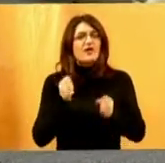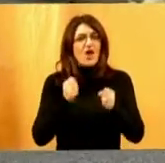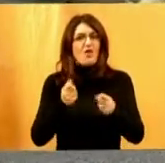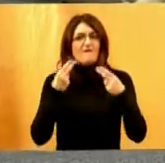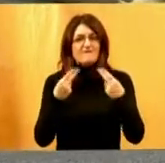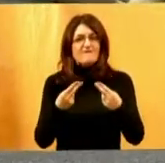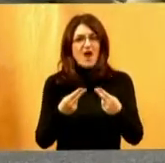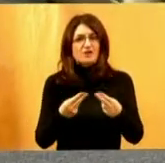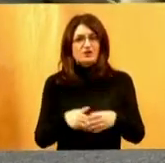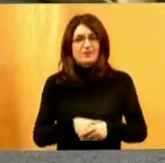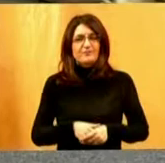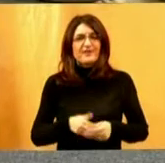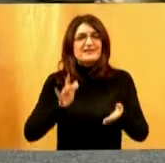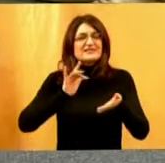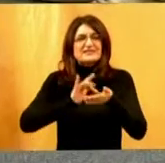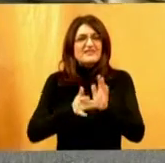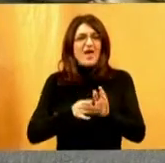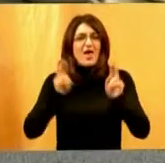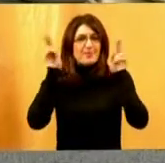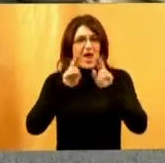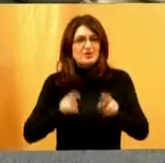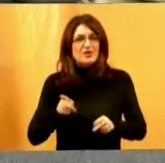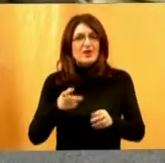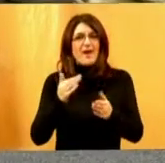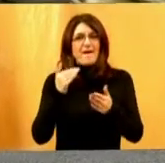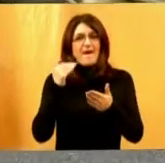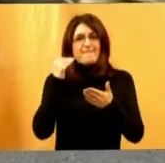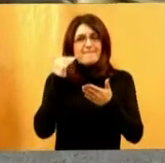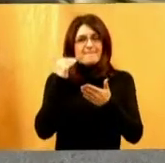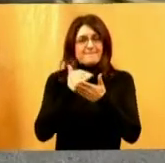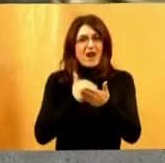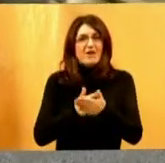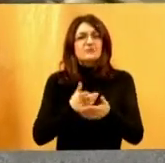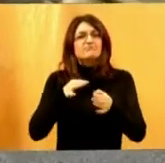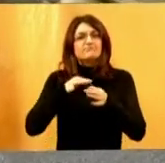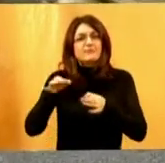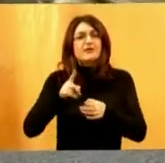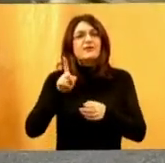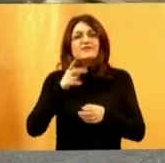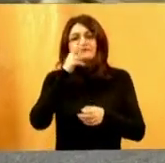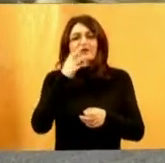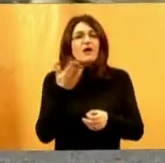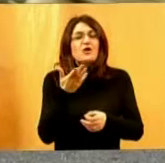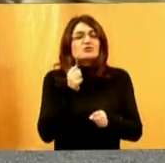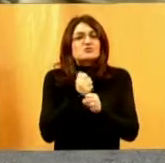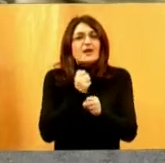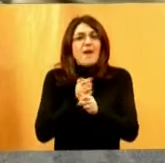važno da sve strateške nacionalne planove prate i mjere, provedbene mjere.